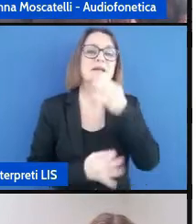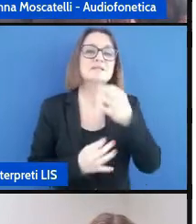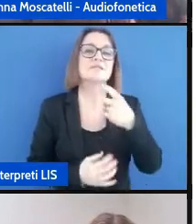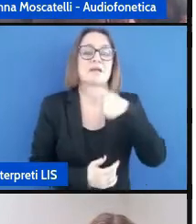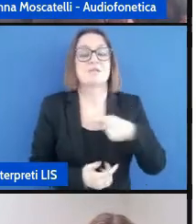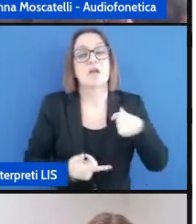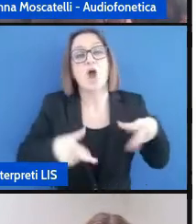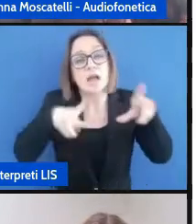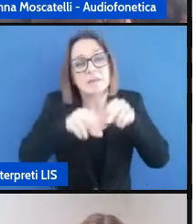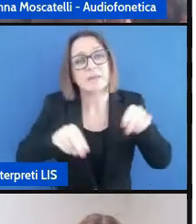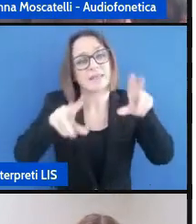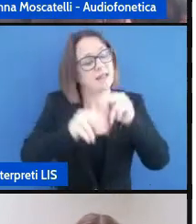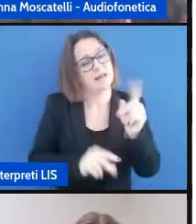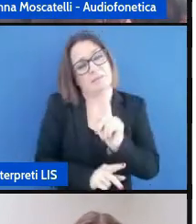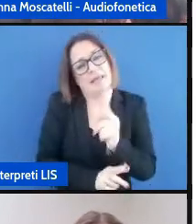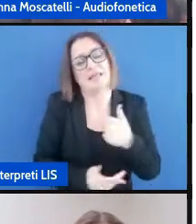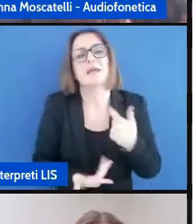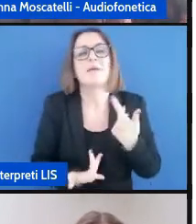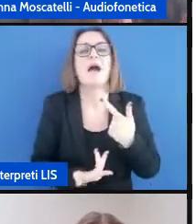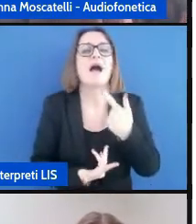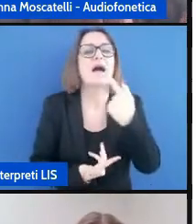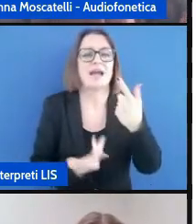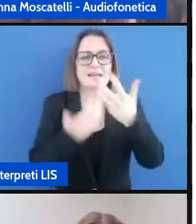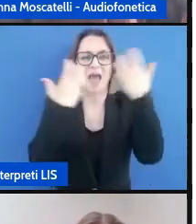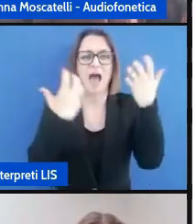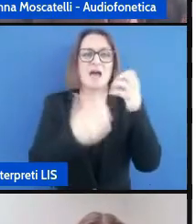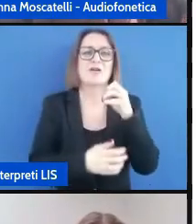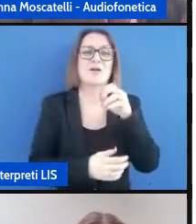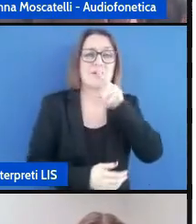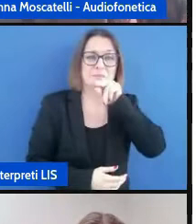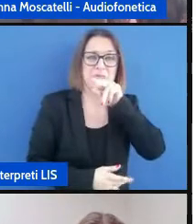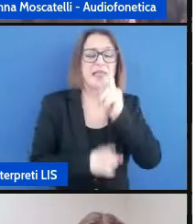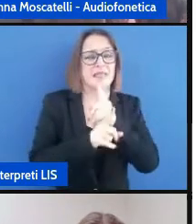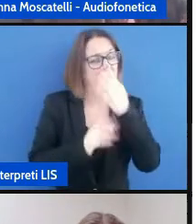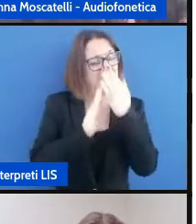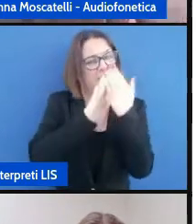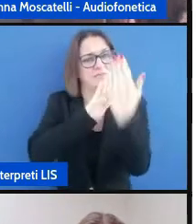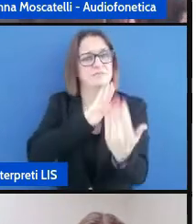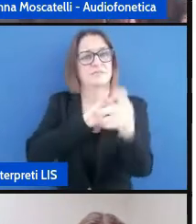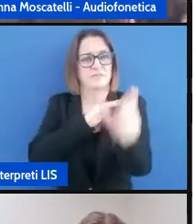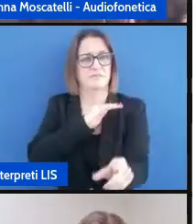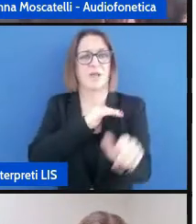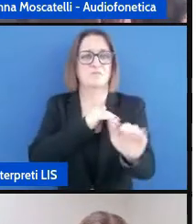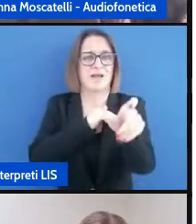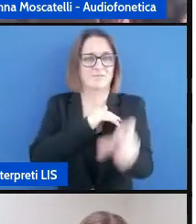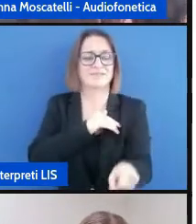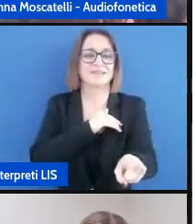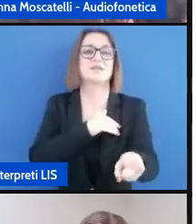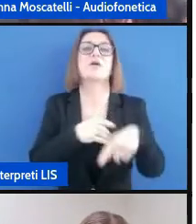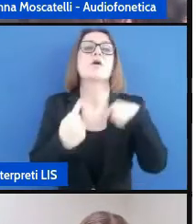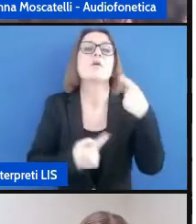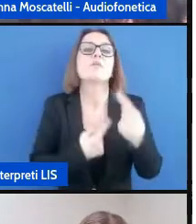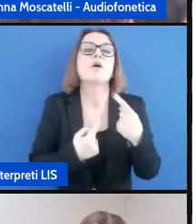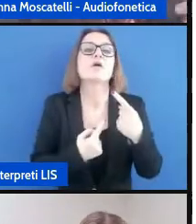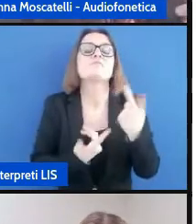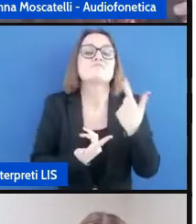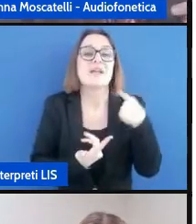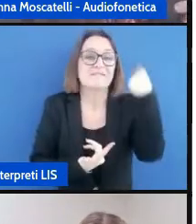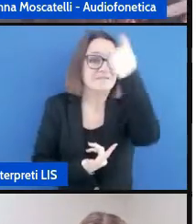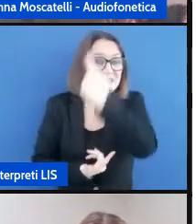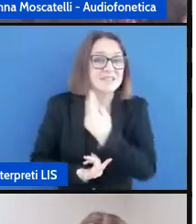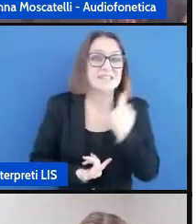ripetere che deve essere posto di fronte al bambino è importante anche proprio che non venga magari il viso posto